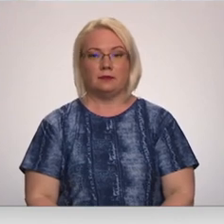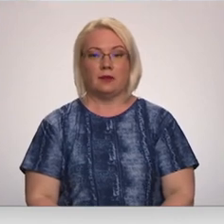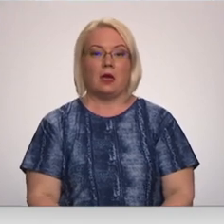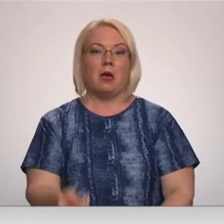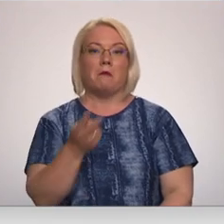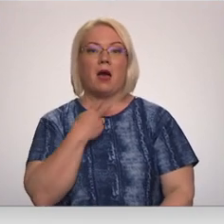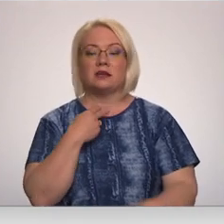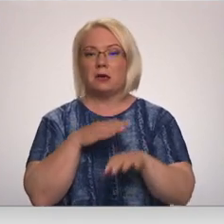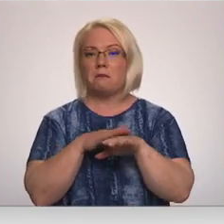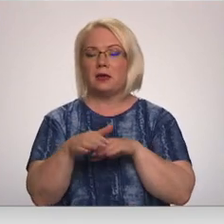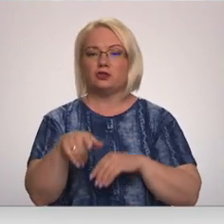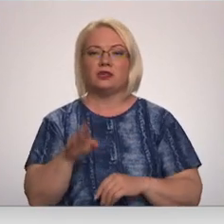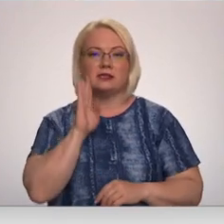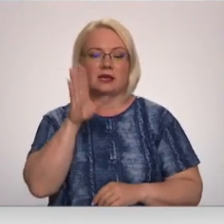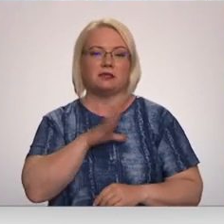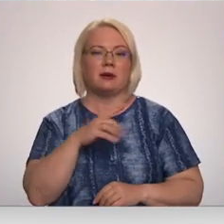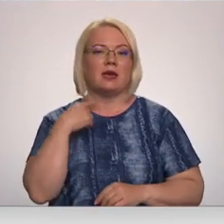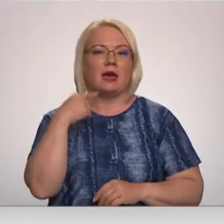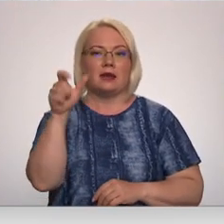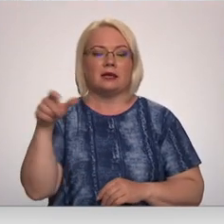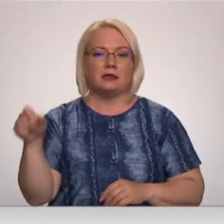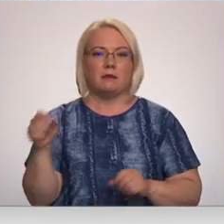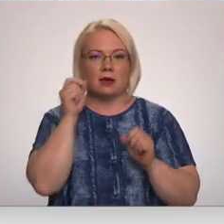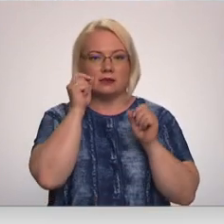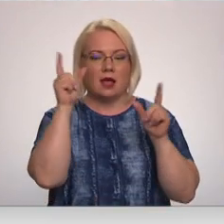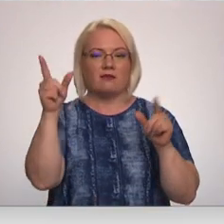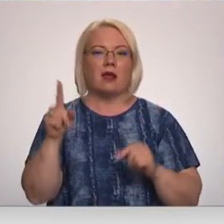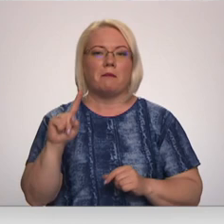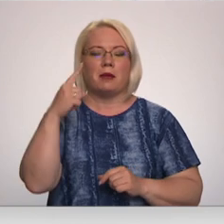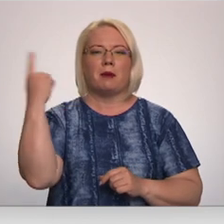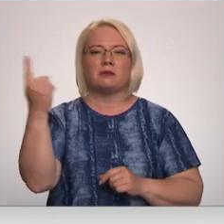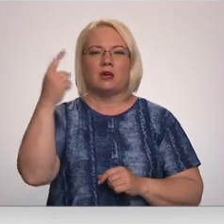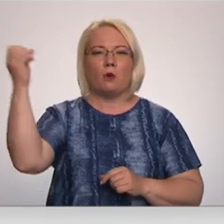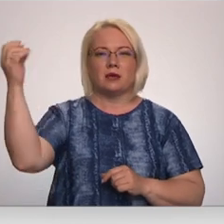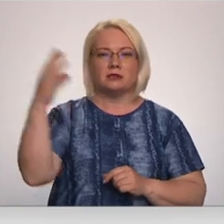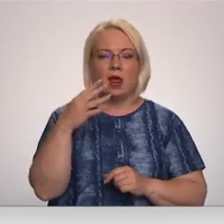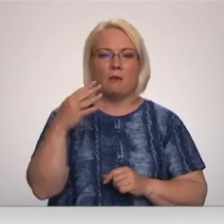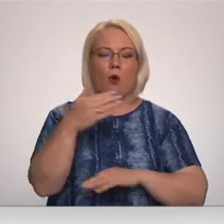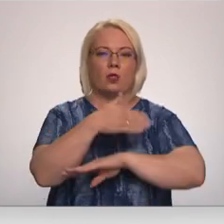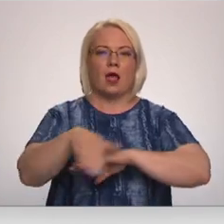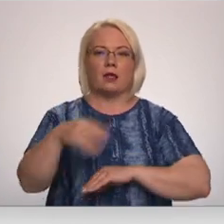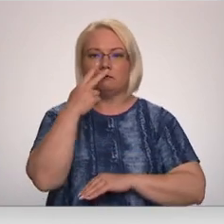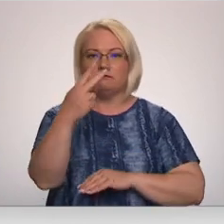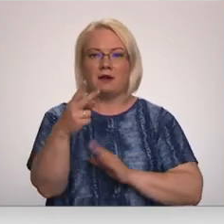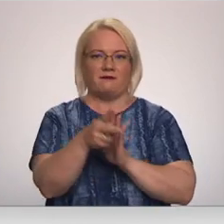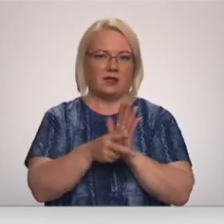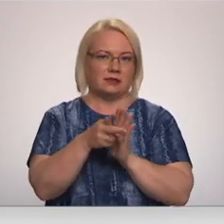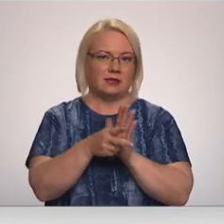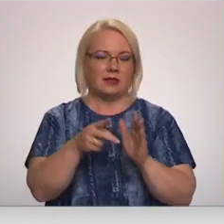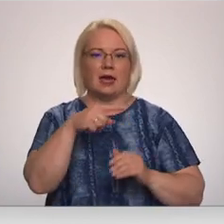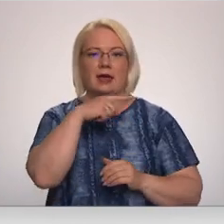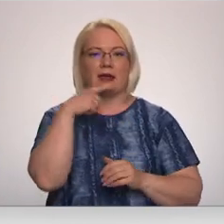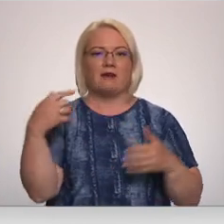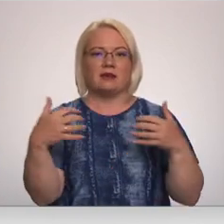Pārsteigumu pilni šis rīts bija rīdziniekiem, kas acis vēra līdz ar pirmajiem saules stariem un ielās ieraudzīja vilcienus. Krievijas